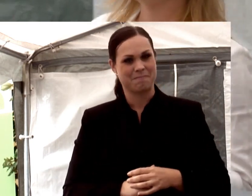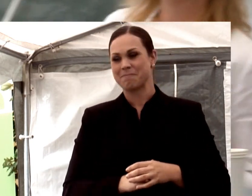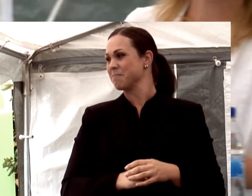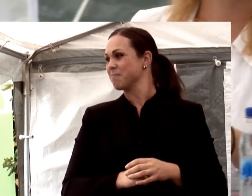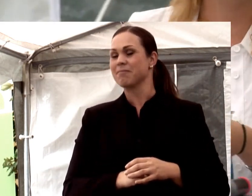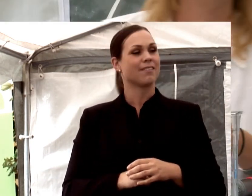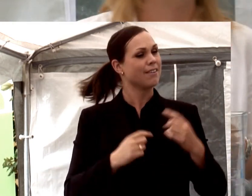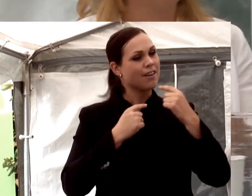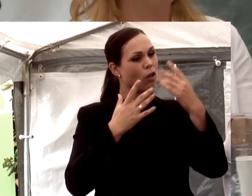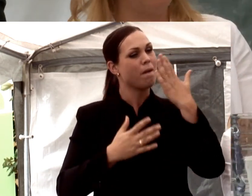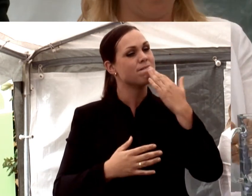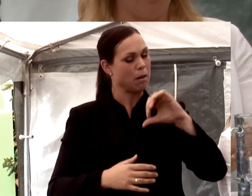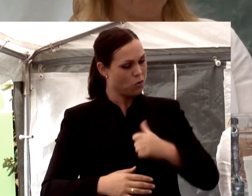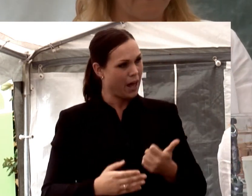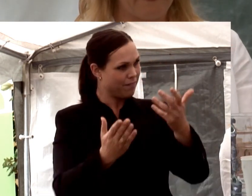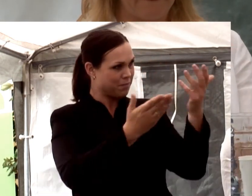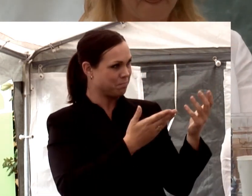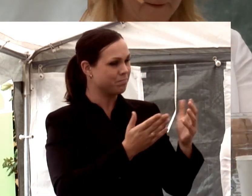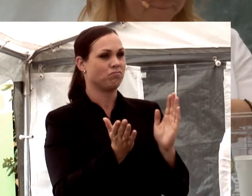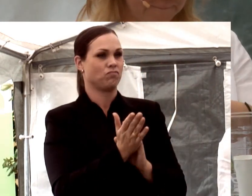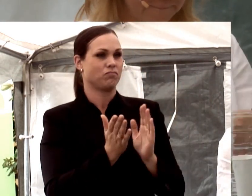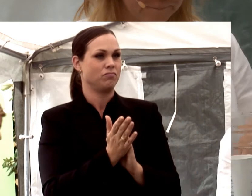Ni ska få presentera er själva, tänker jag.